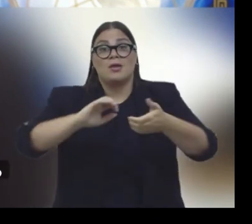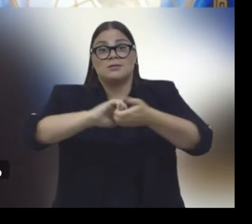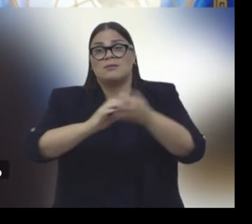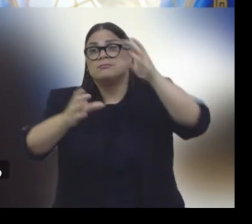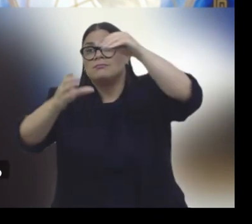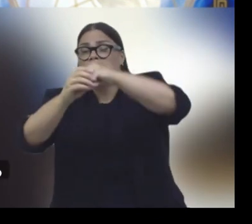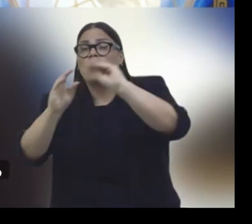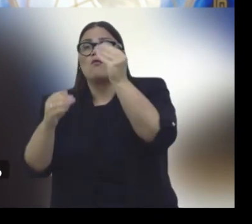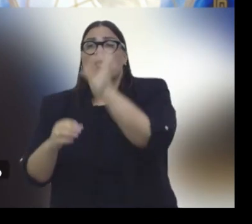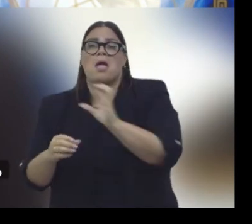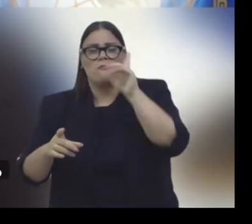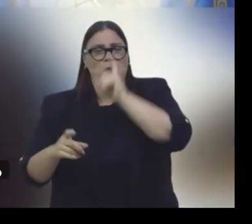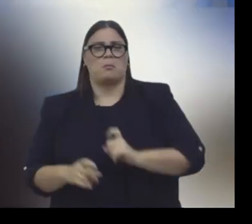πρέπει να βρίσκεται στο Ευρωκοινοβουλίο.